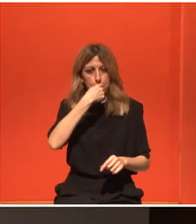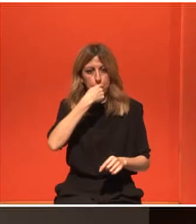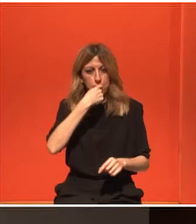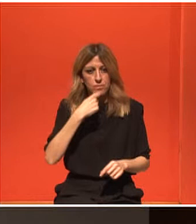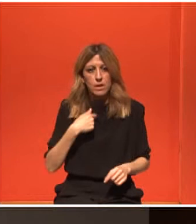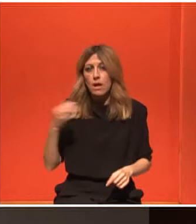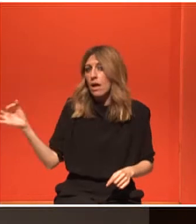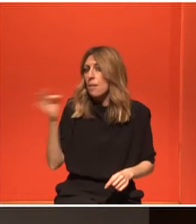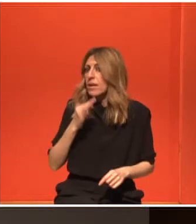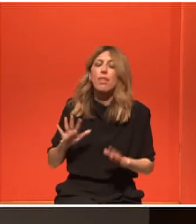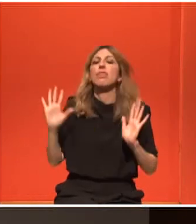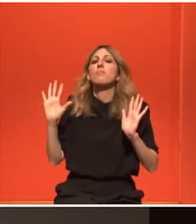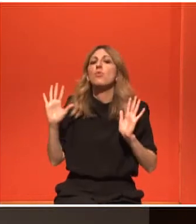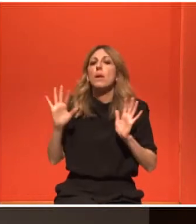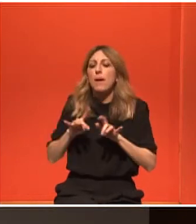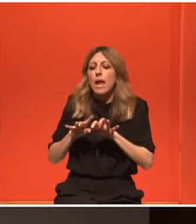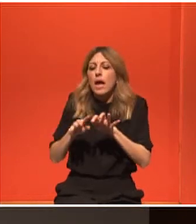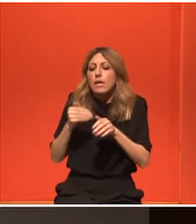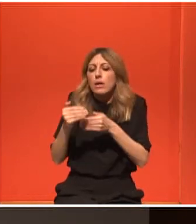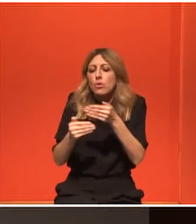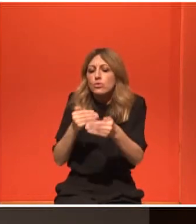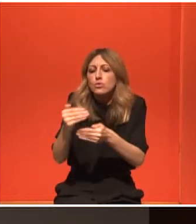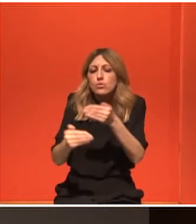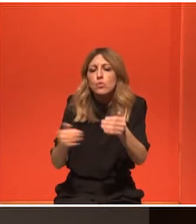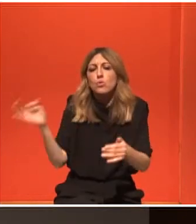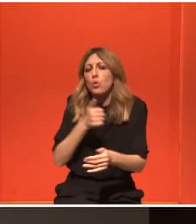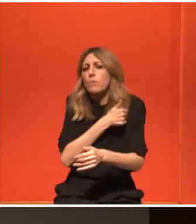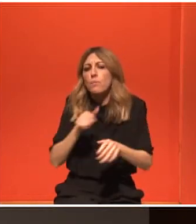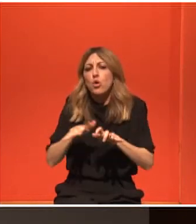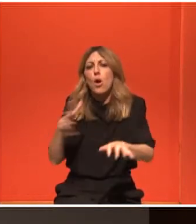στάδιο είμαι. Απλά μου είπαν τι καρκίνος είναι.